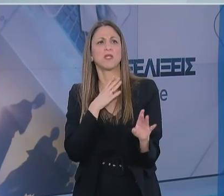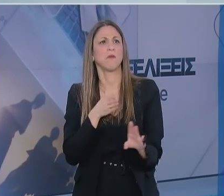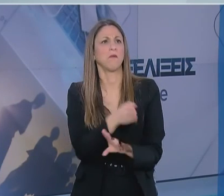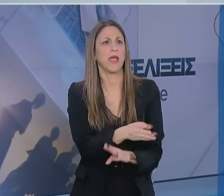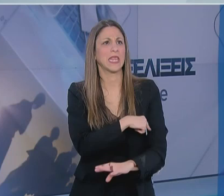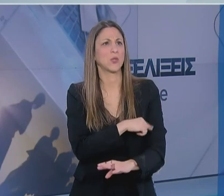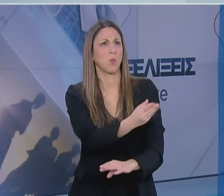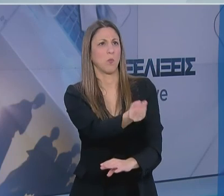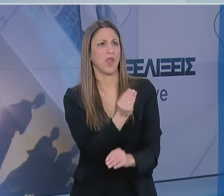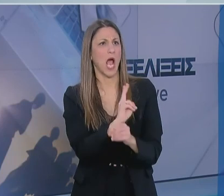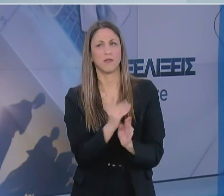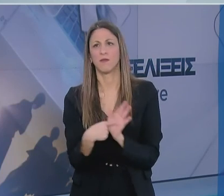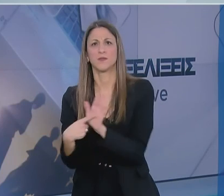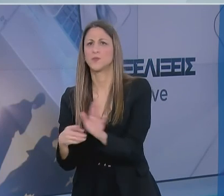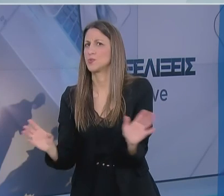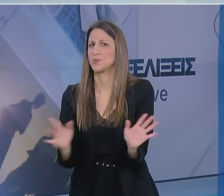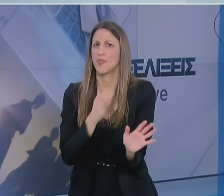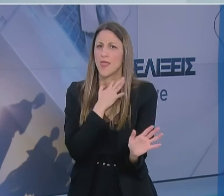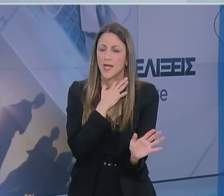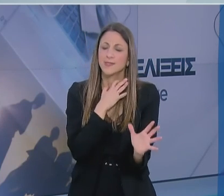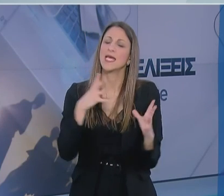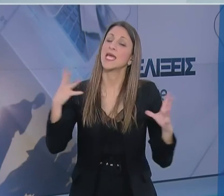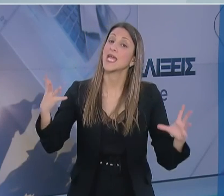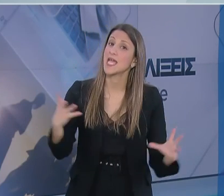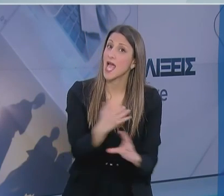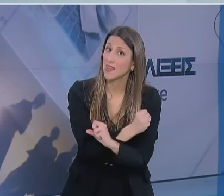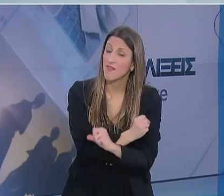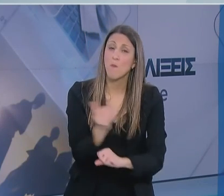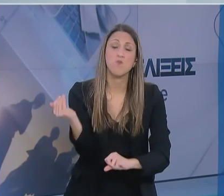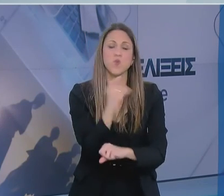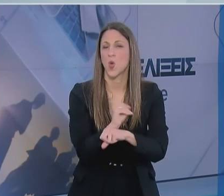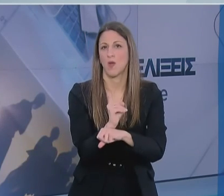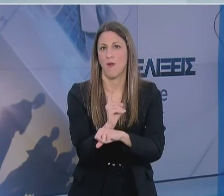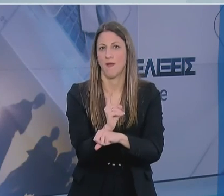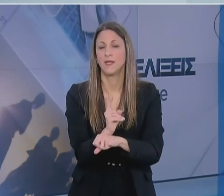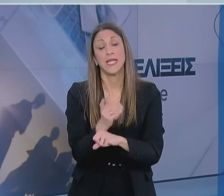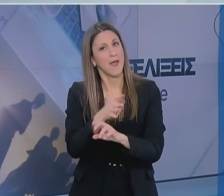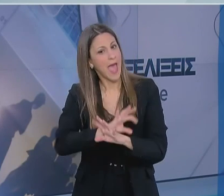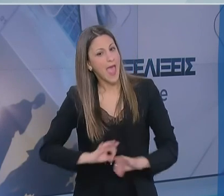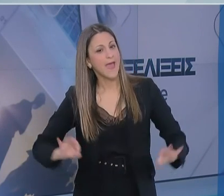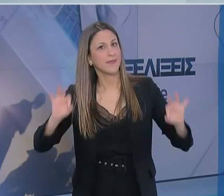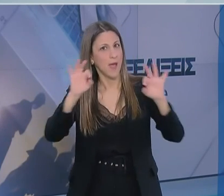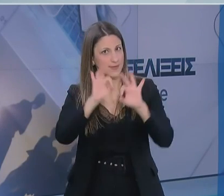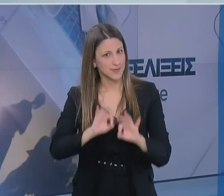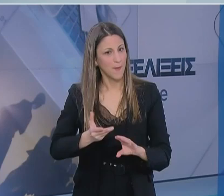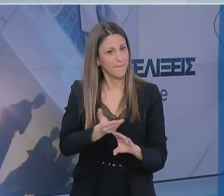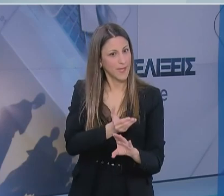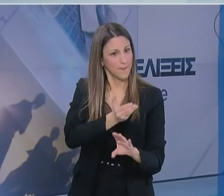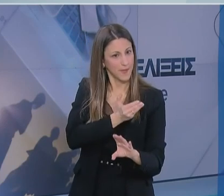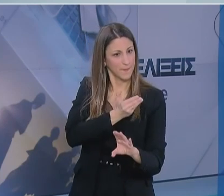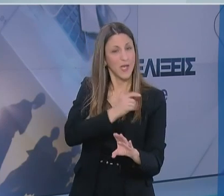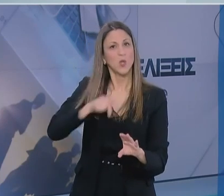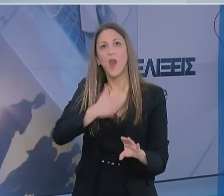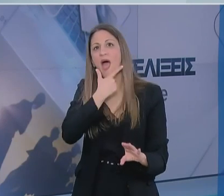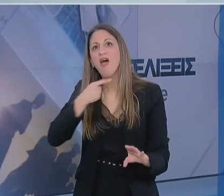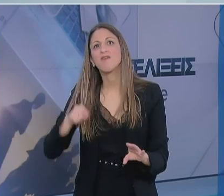λοιπόν, όλη αυτή η κρίση μας δίνει και την εμπειρία και τα εργαλεία προκειμένου να φτιάξουμε το σύστημα υγείας το οποίο θέλουμε να